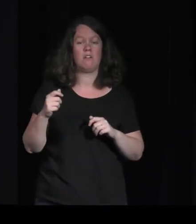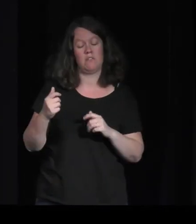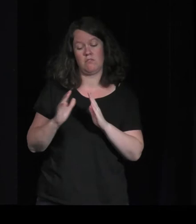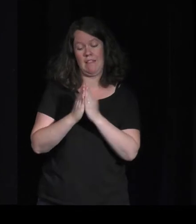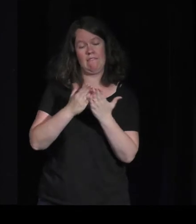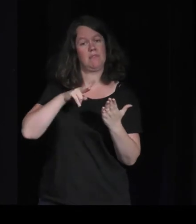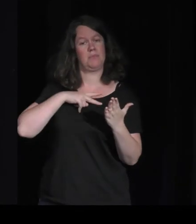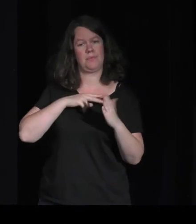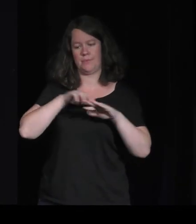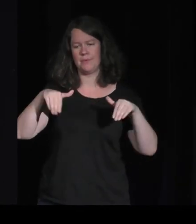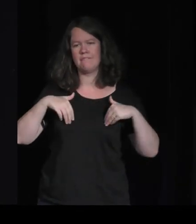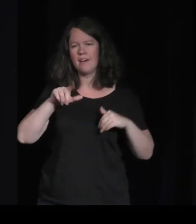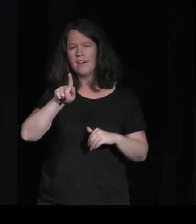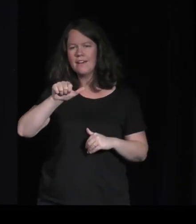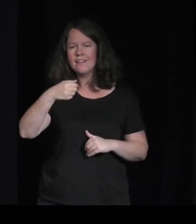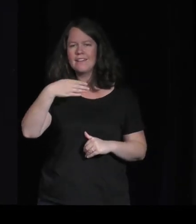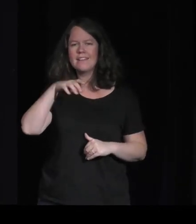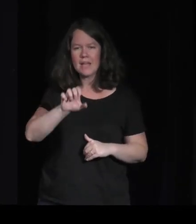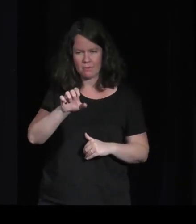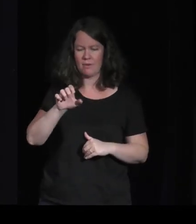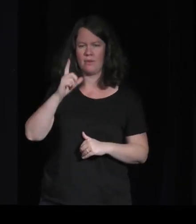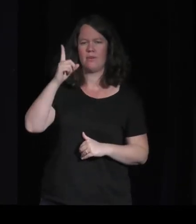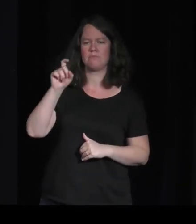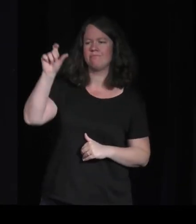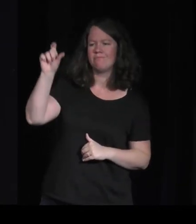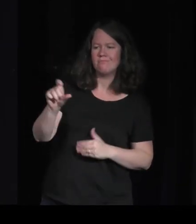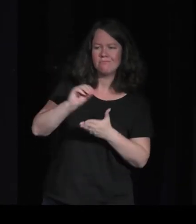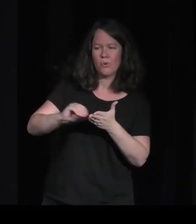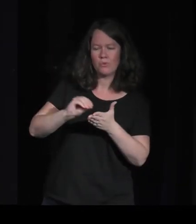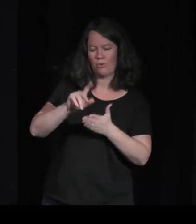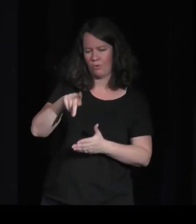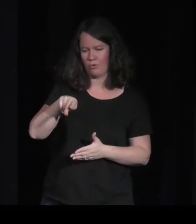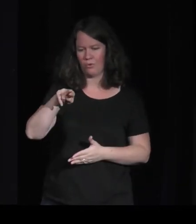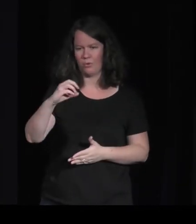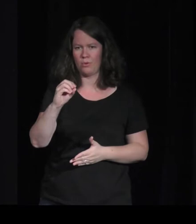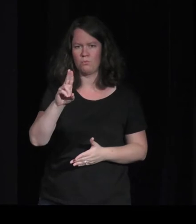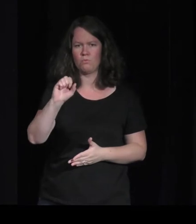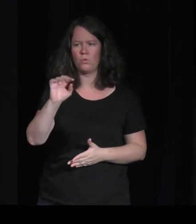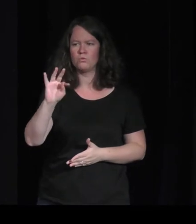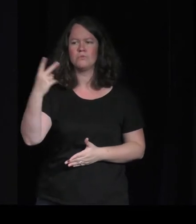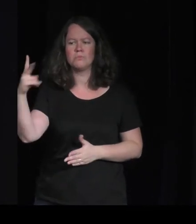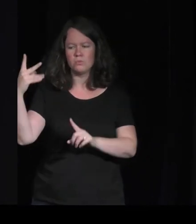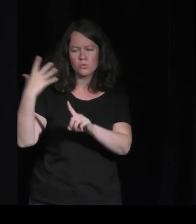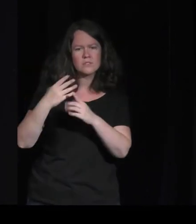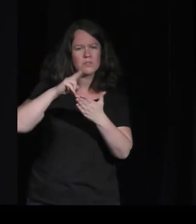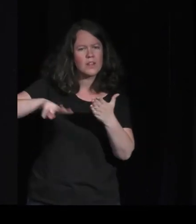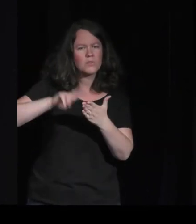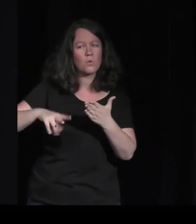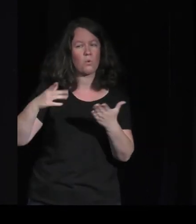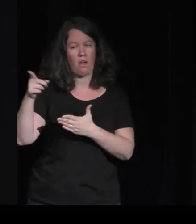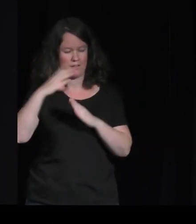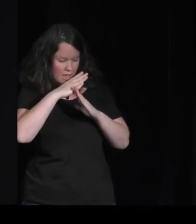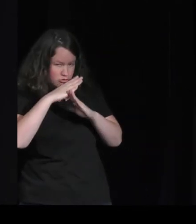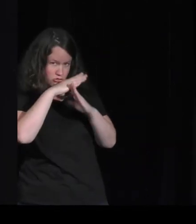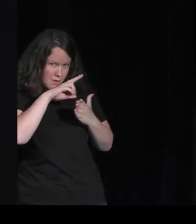sur la lecture, en montrant que sur l'expérience de lecture, c'est parce qu'il était caché. Enfin, il y avait un moment, une situation très particulière. Donc, l